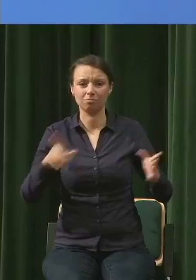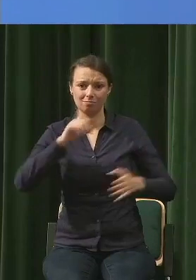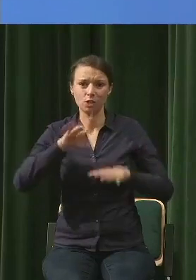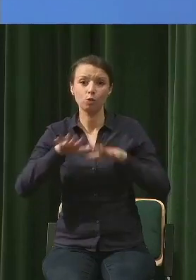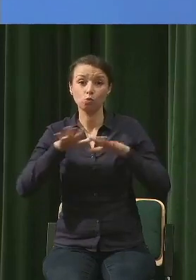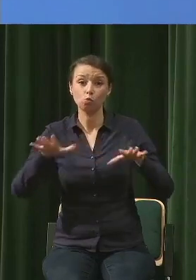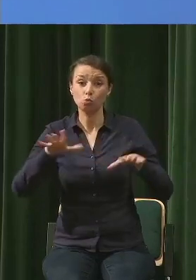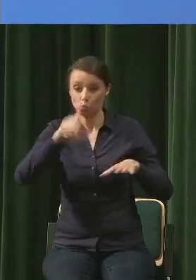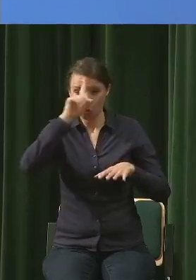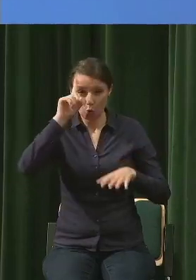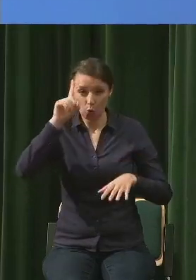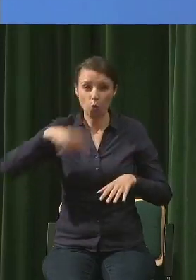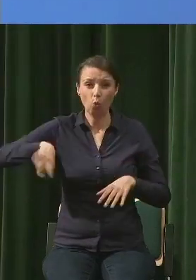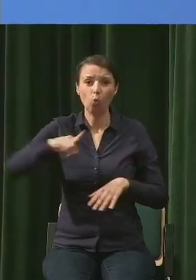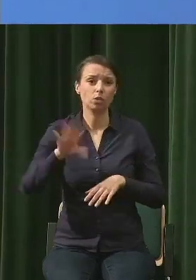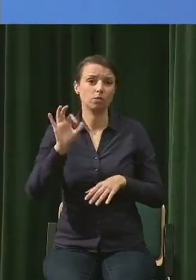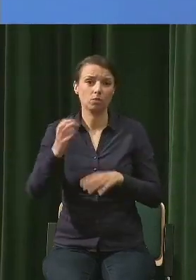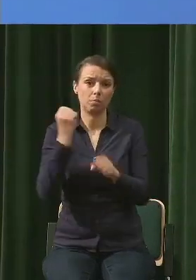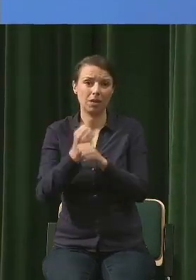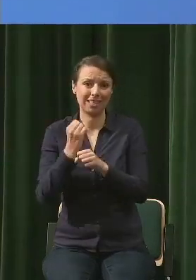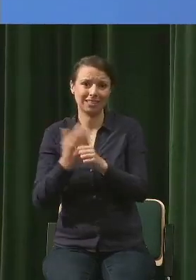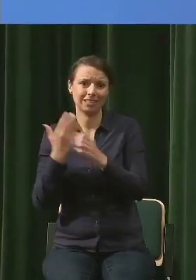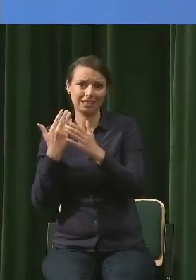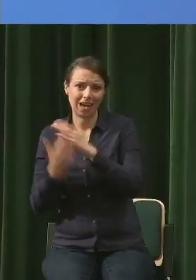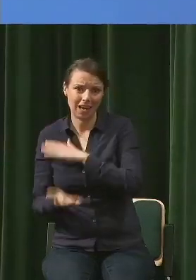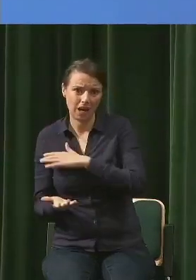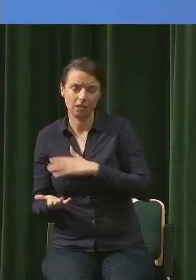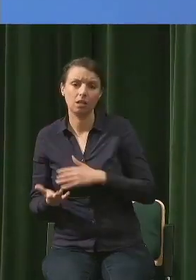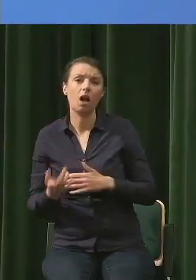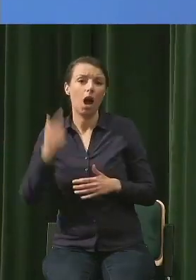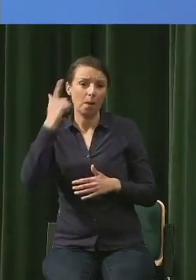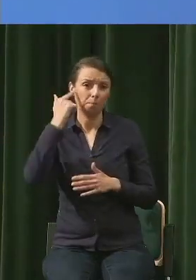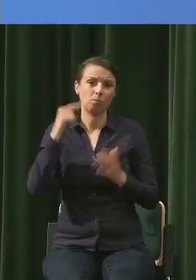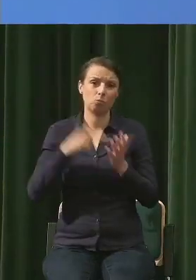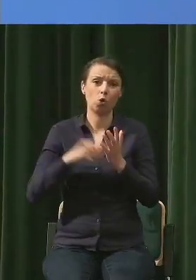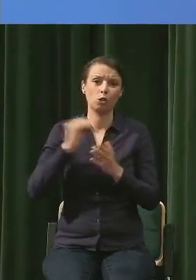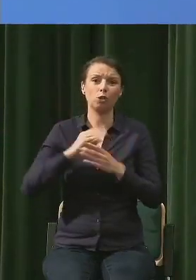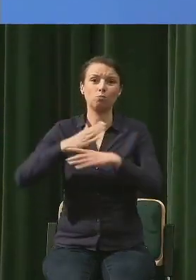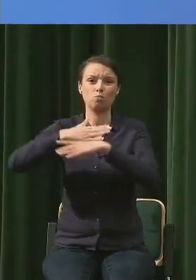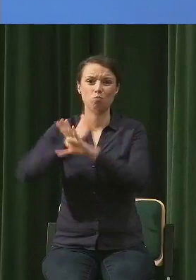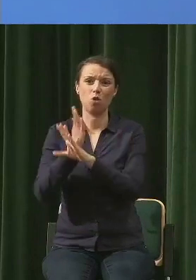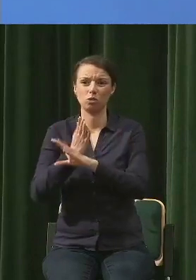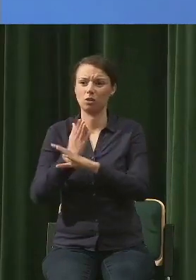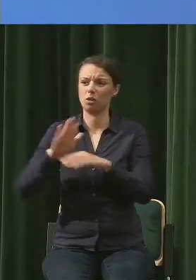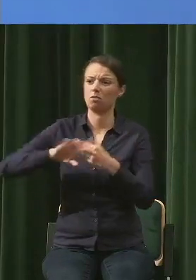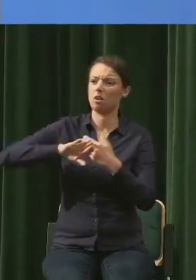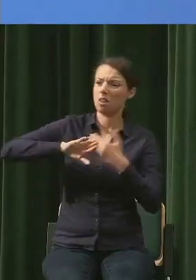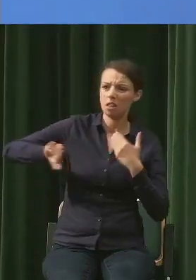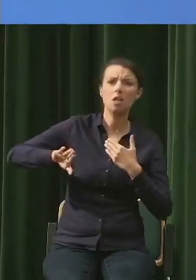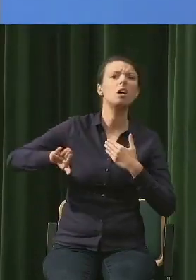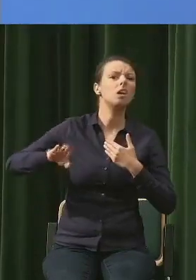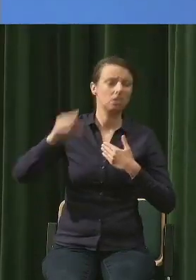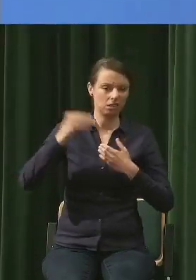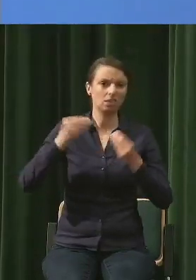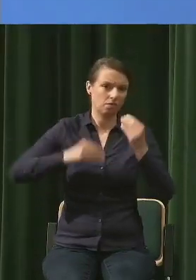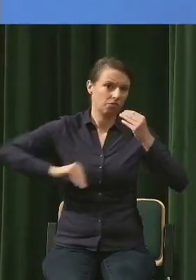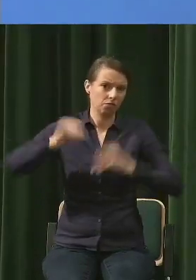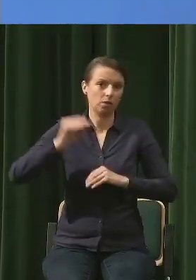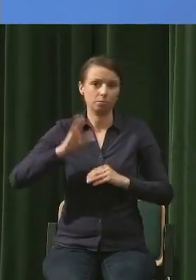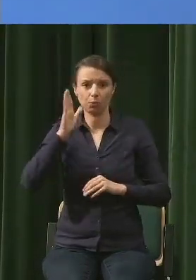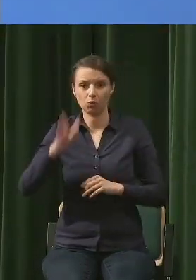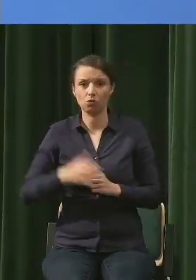pracę i podejrzewam, że te podziały jeszcze się powiększą. Z tym, że to jak przyglądam się tym